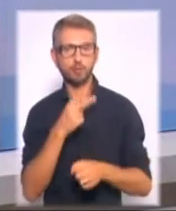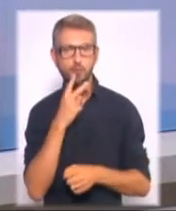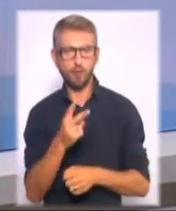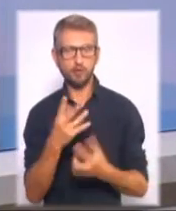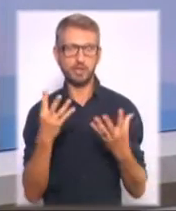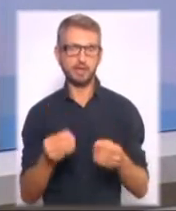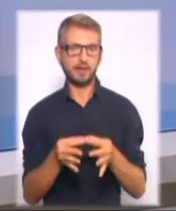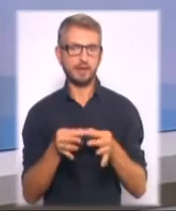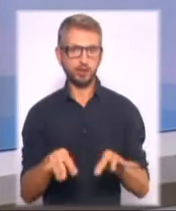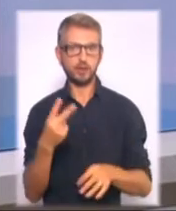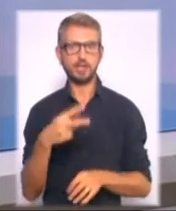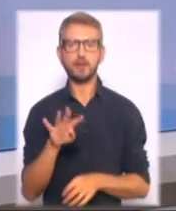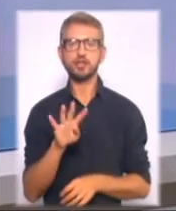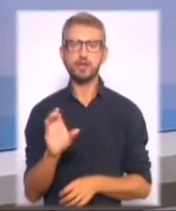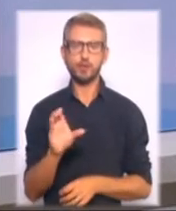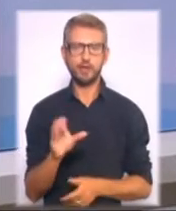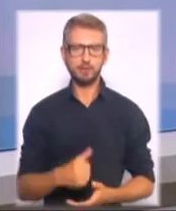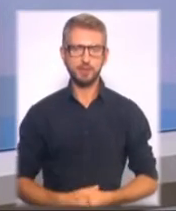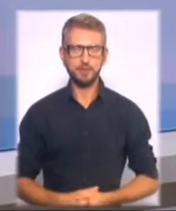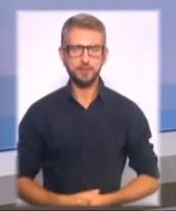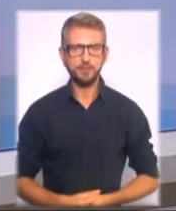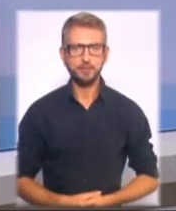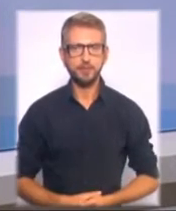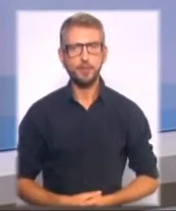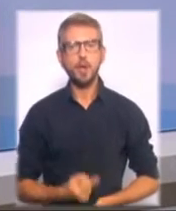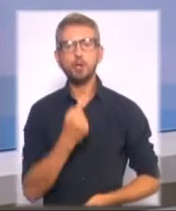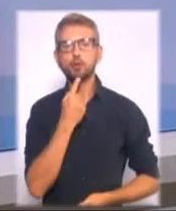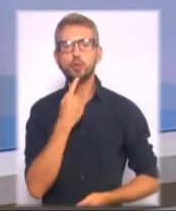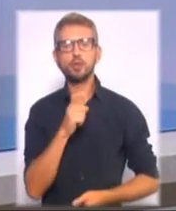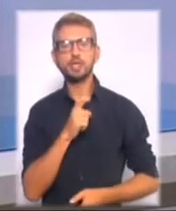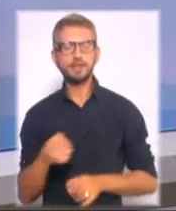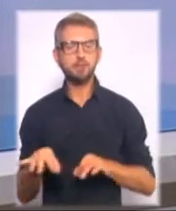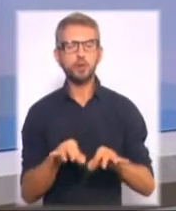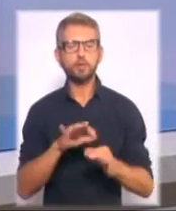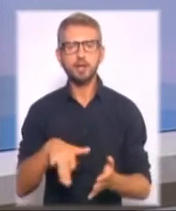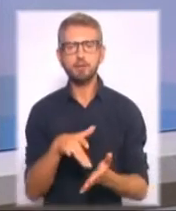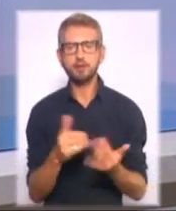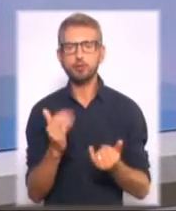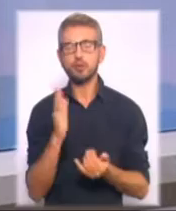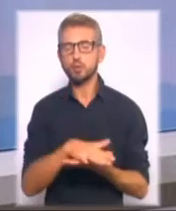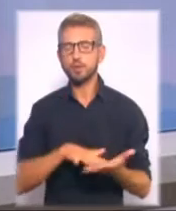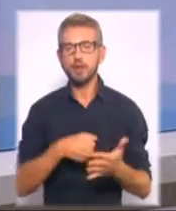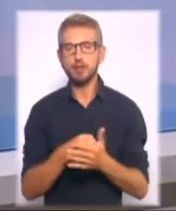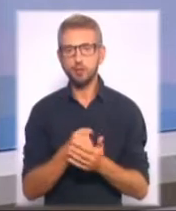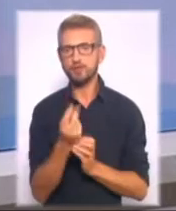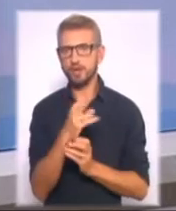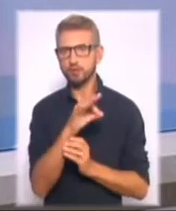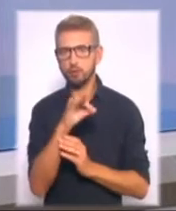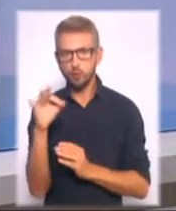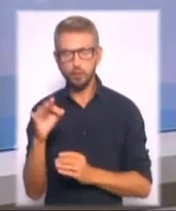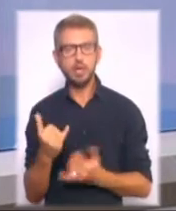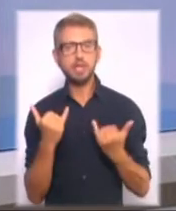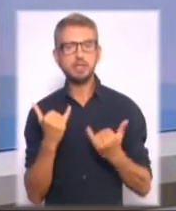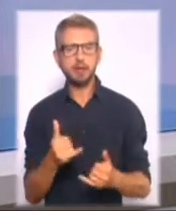Незалежності, 24 серпня. Труднощі з пересуванням містом сьогодні триватимуть десь до півночі. Зараз заборонено рух